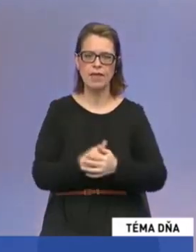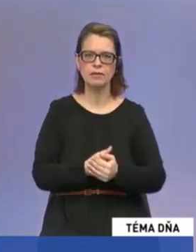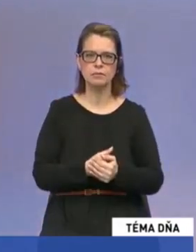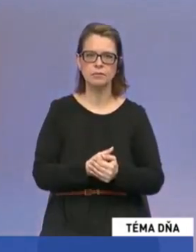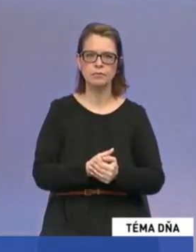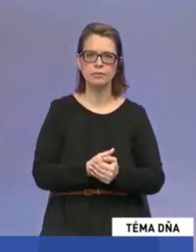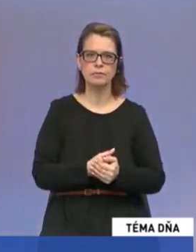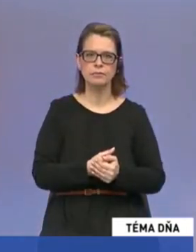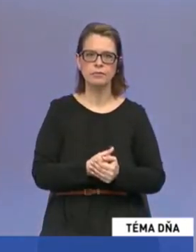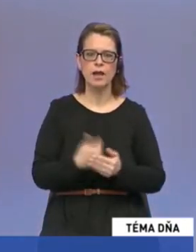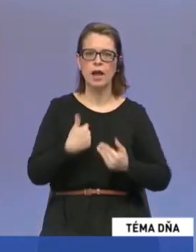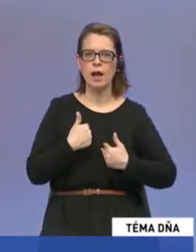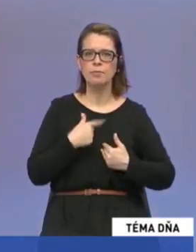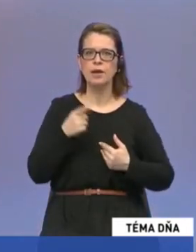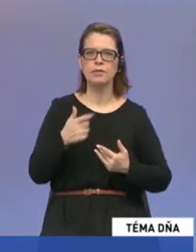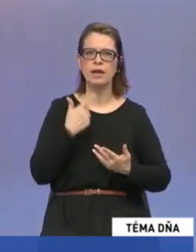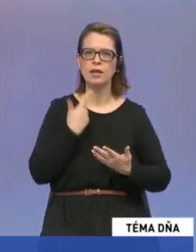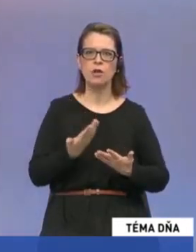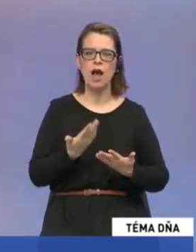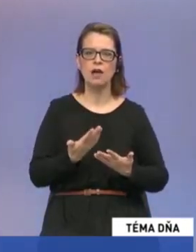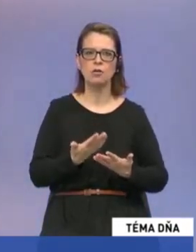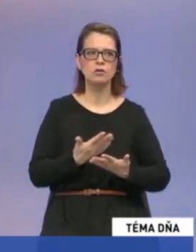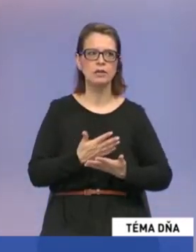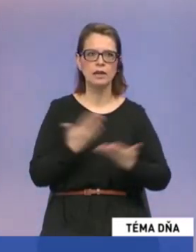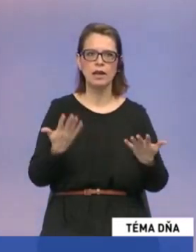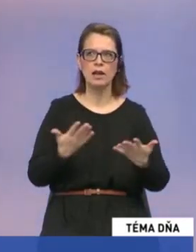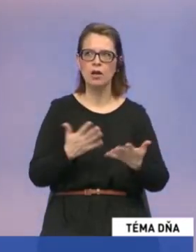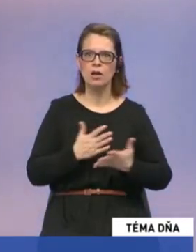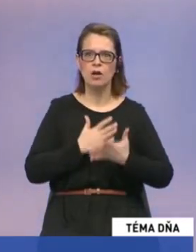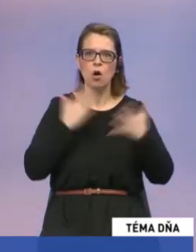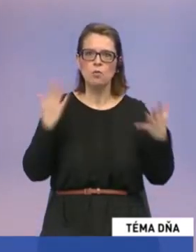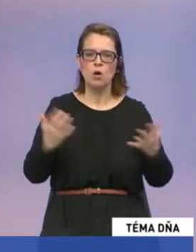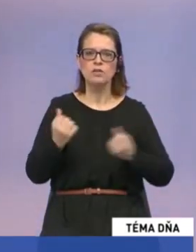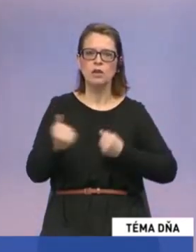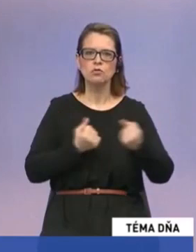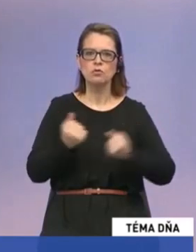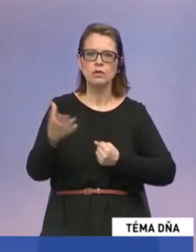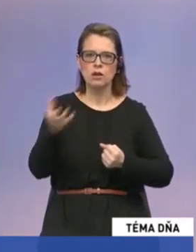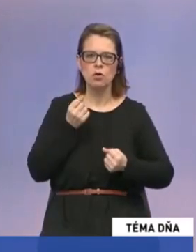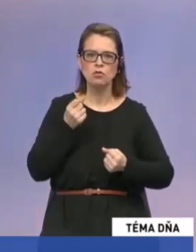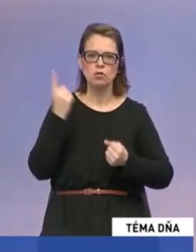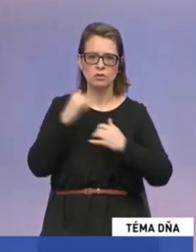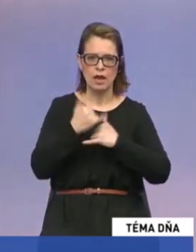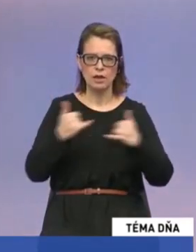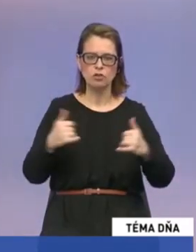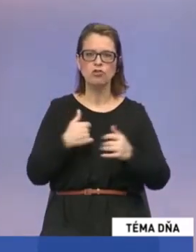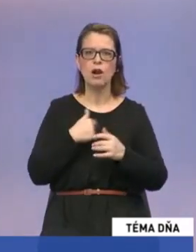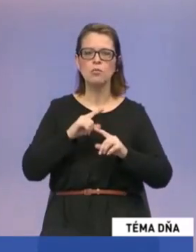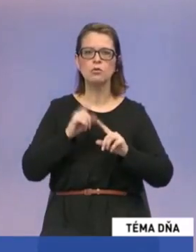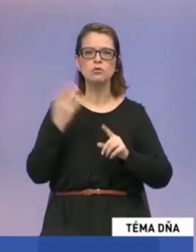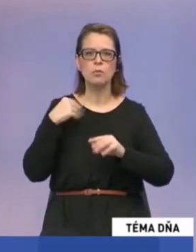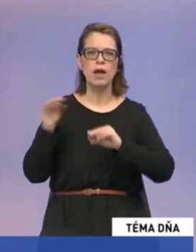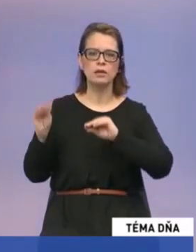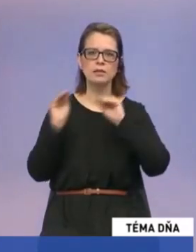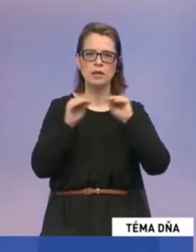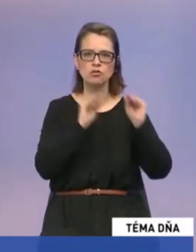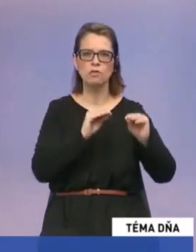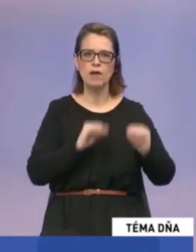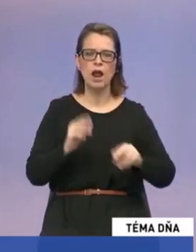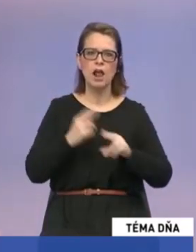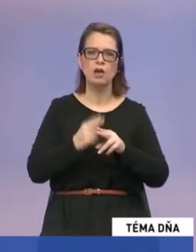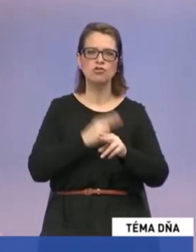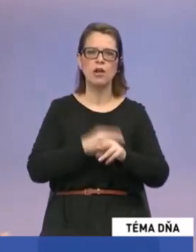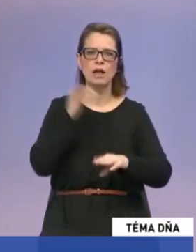je pre mňa taká plná náruč, beriem to takých skúseností zo zahraničia, keďže som okrem iného pocestovala aj štáty